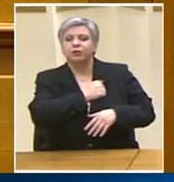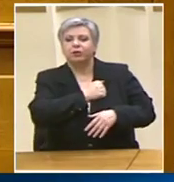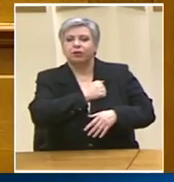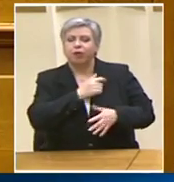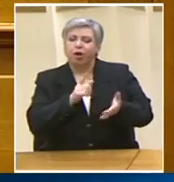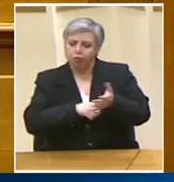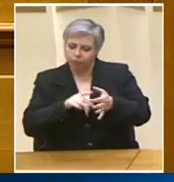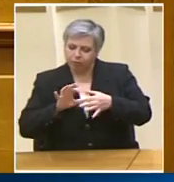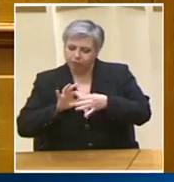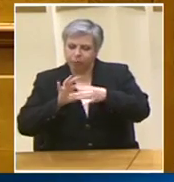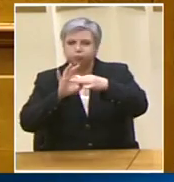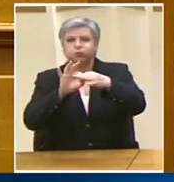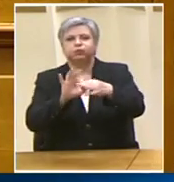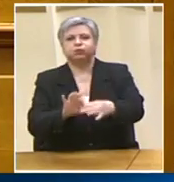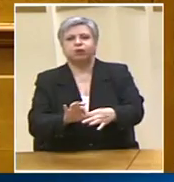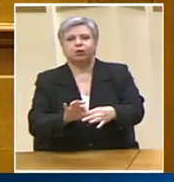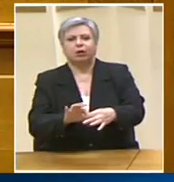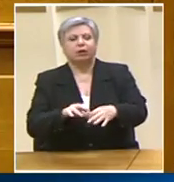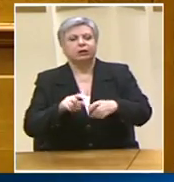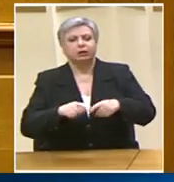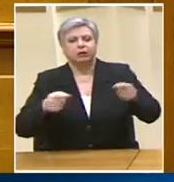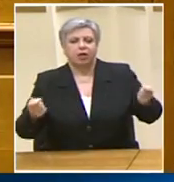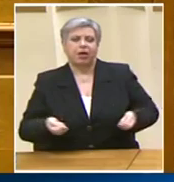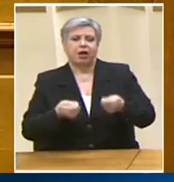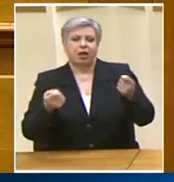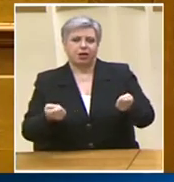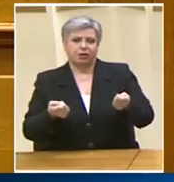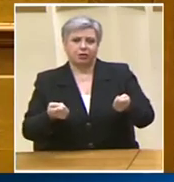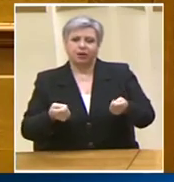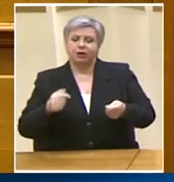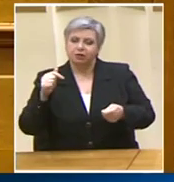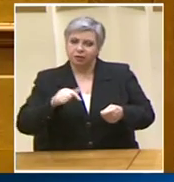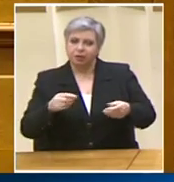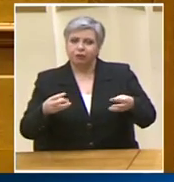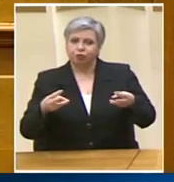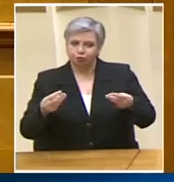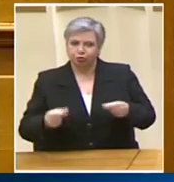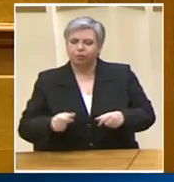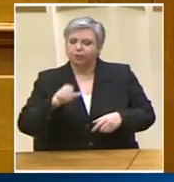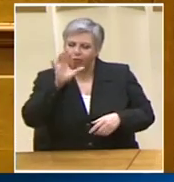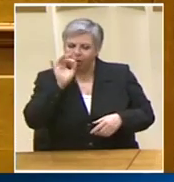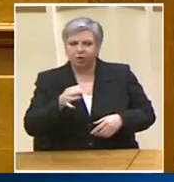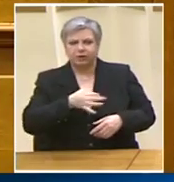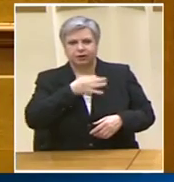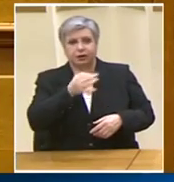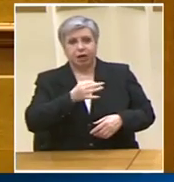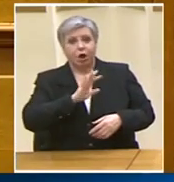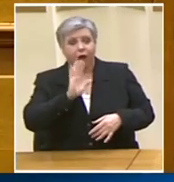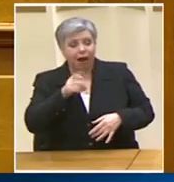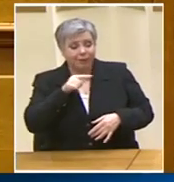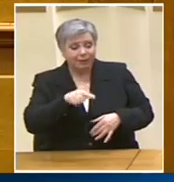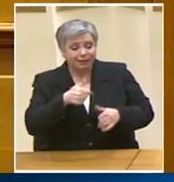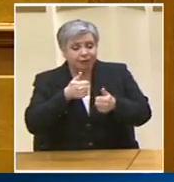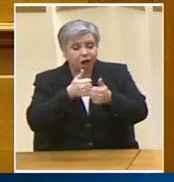στις θετικές μεταρρυθμιστικές τομές και σε αυτό το πλαίσιο σας διαβεβαιώνω κύριε Υπουργέ δεν θα είχαμε καμία αντίρρηξη